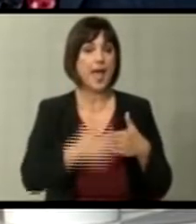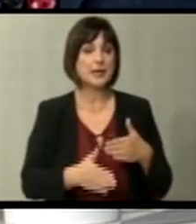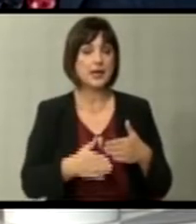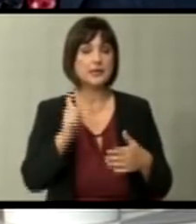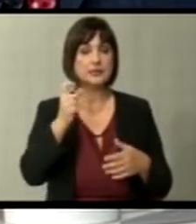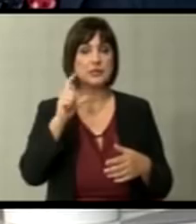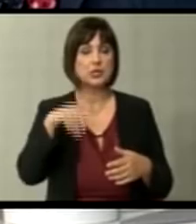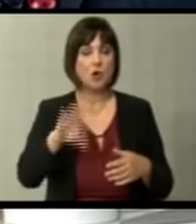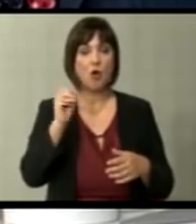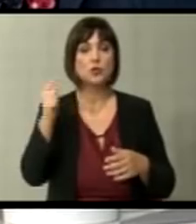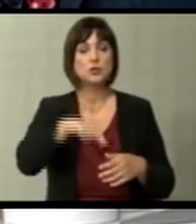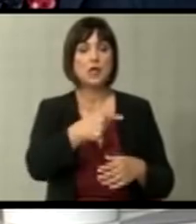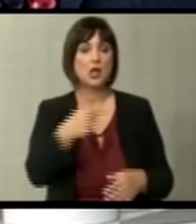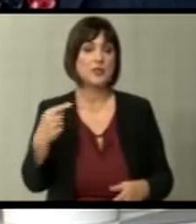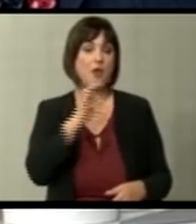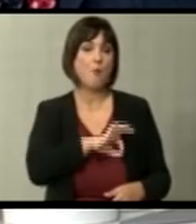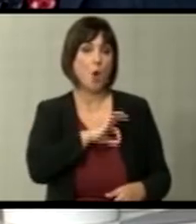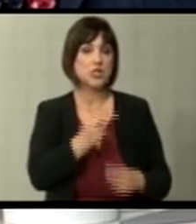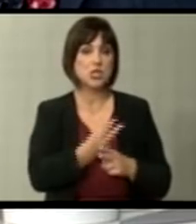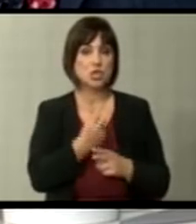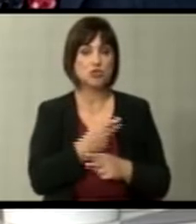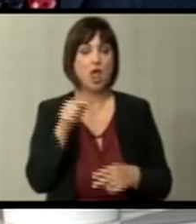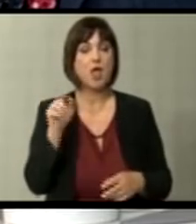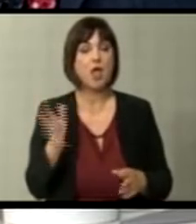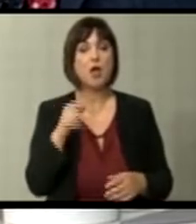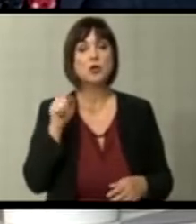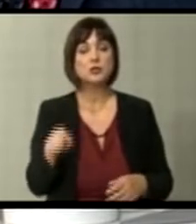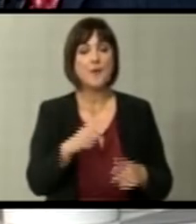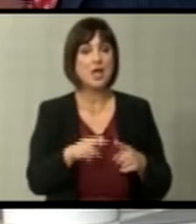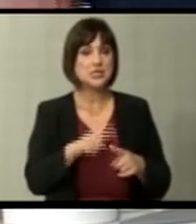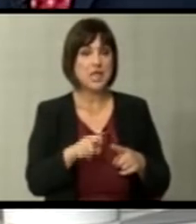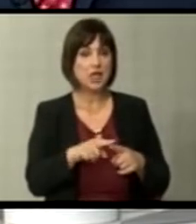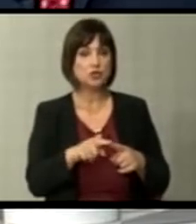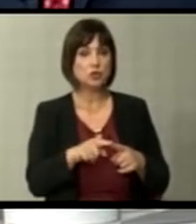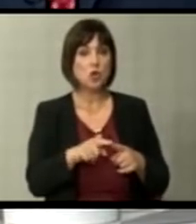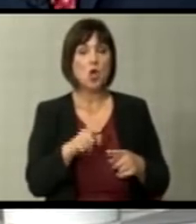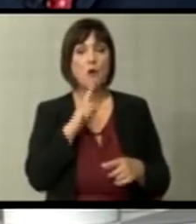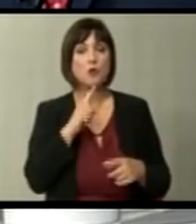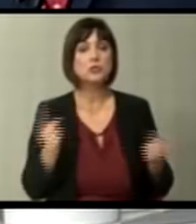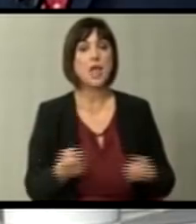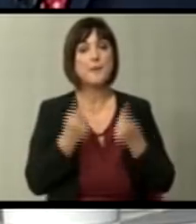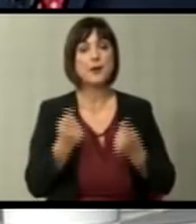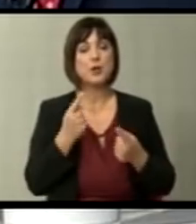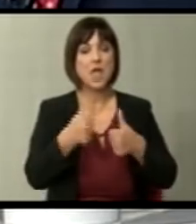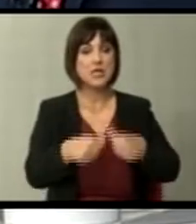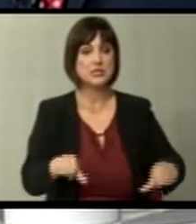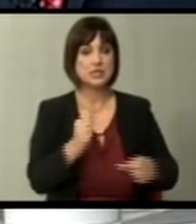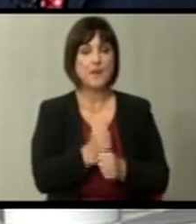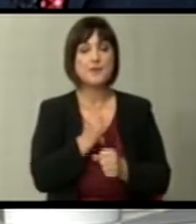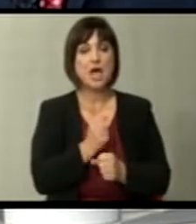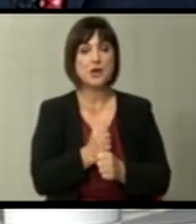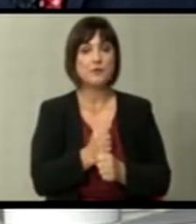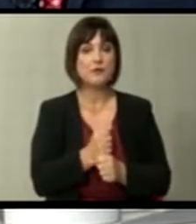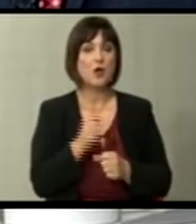САИО донесе како негативни појдни на државата. Иако тамо начинот на кој се промовираше систем на работање,